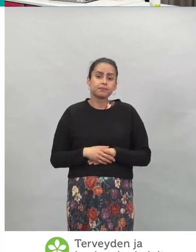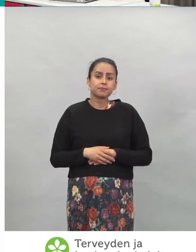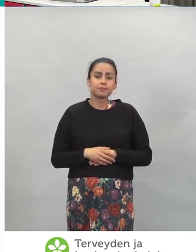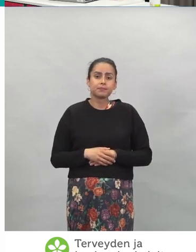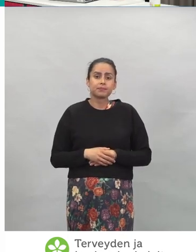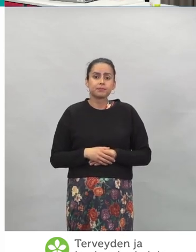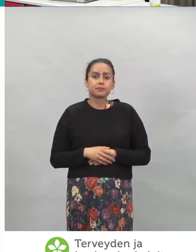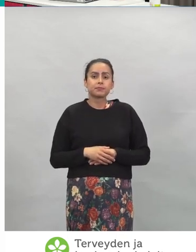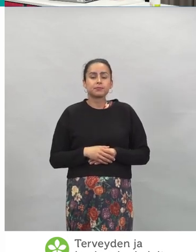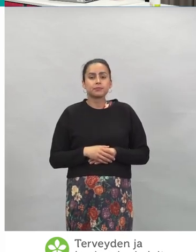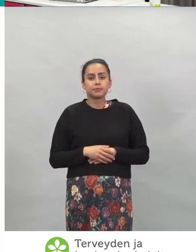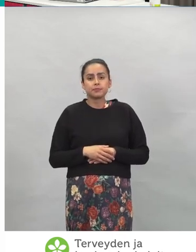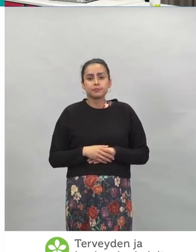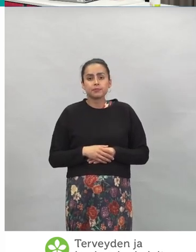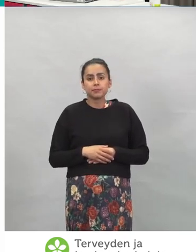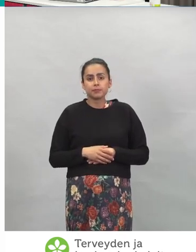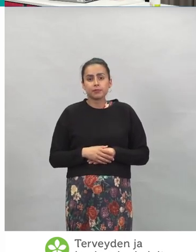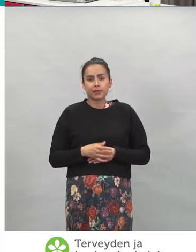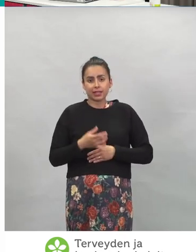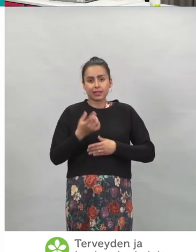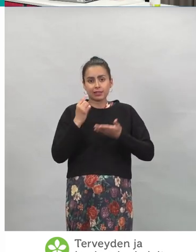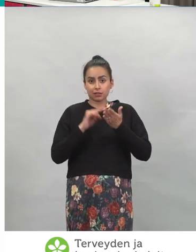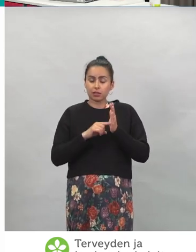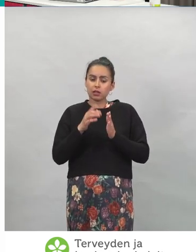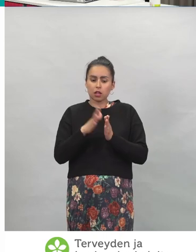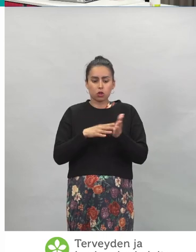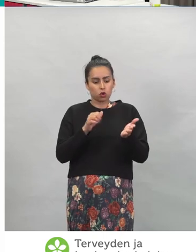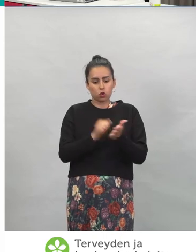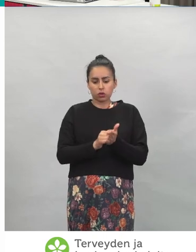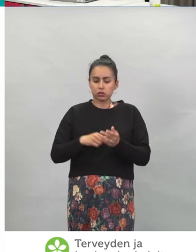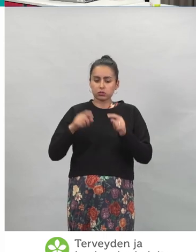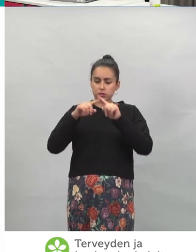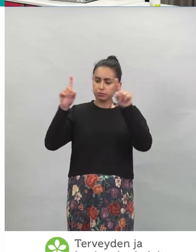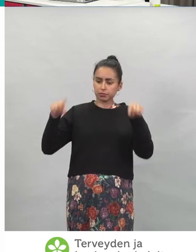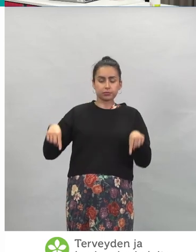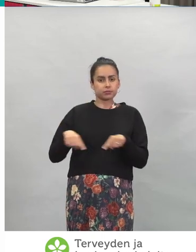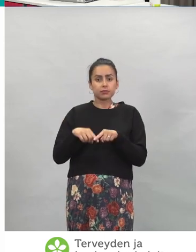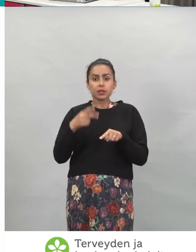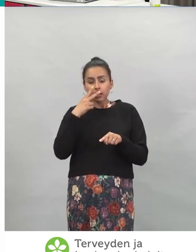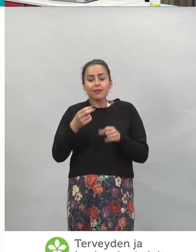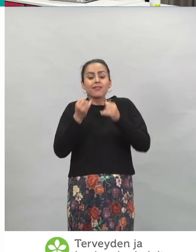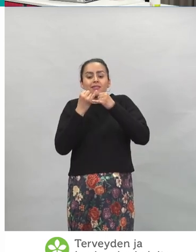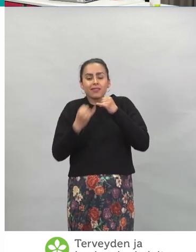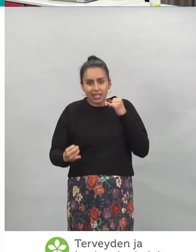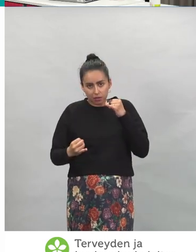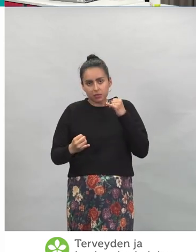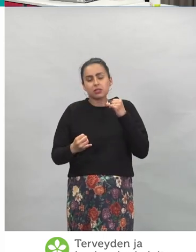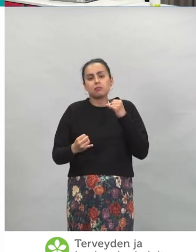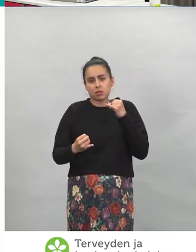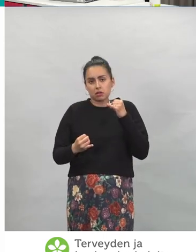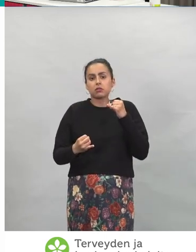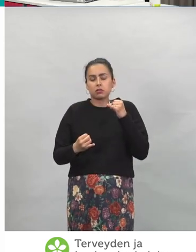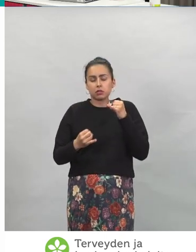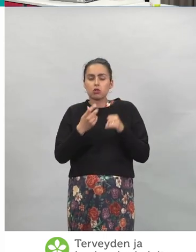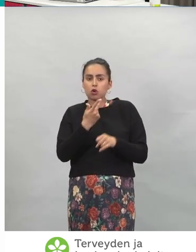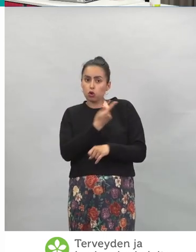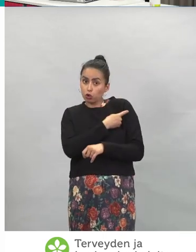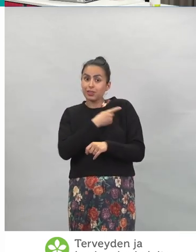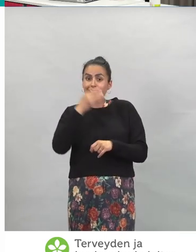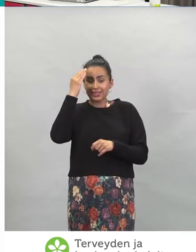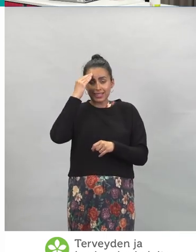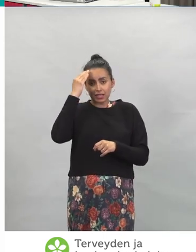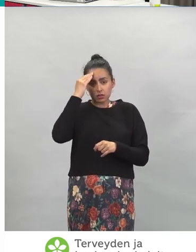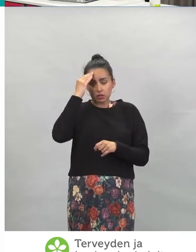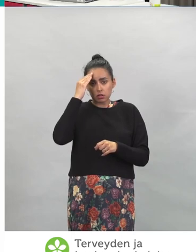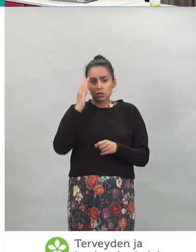Eli siinä todistuksella näkyy viimeisimmän rokotteen tiedot ja